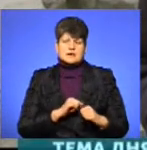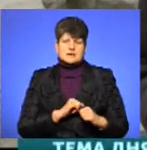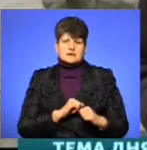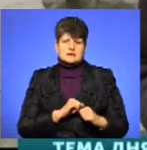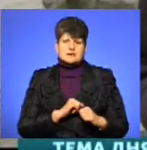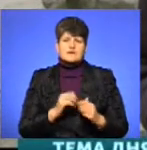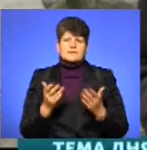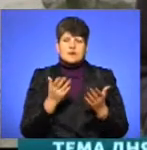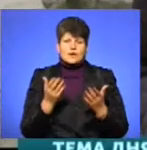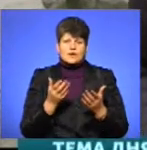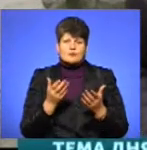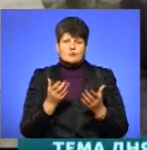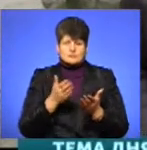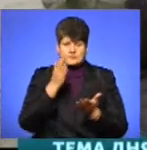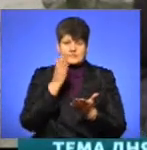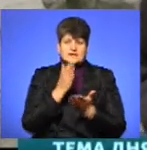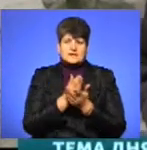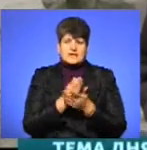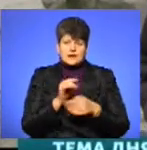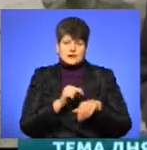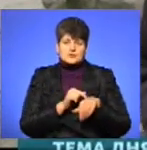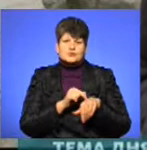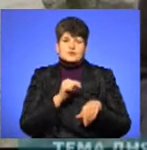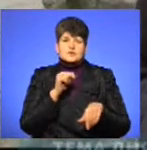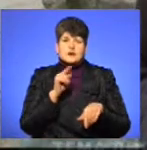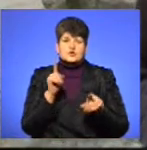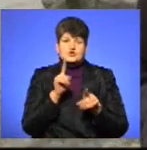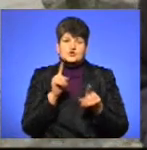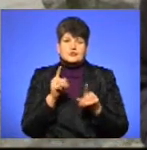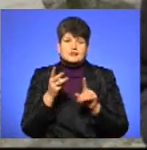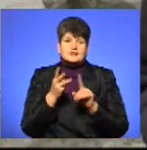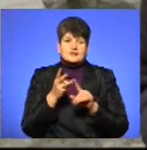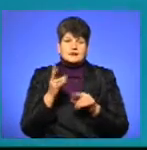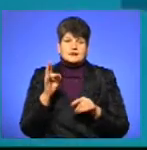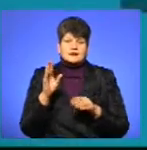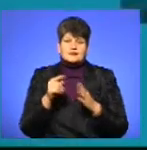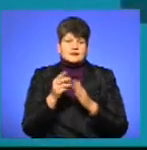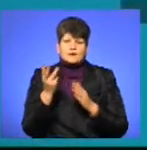якому цвіте чуття, що на третіх неділять.